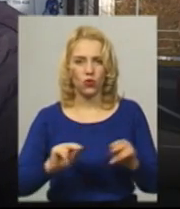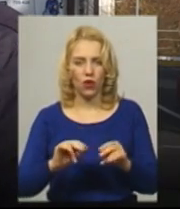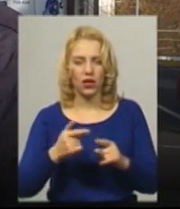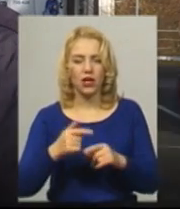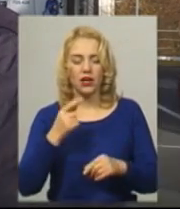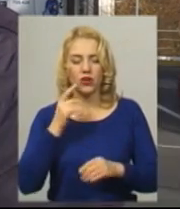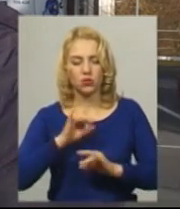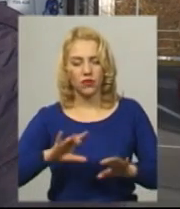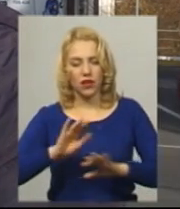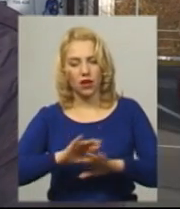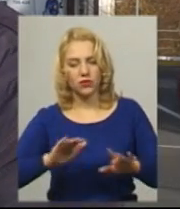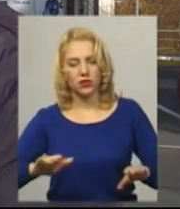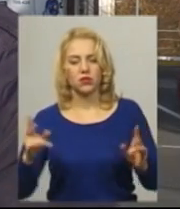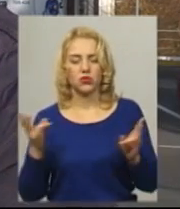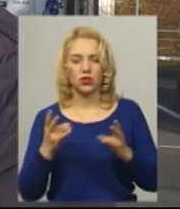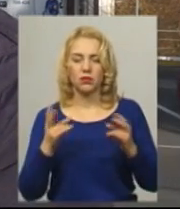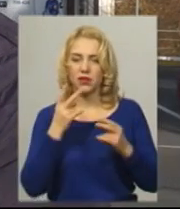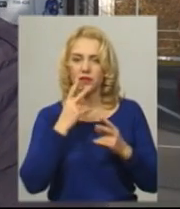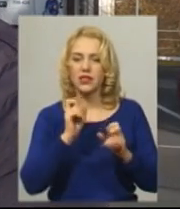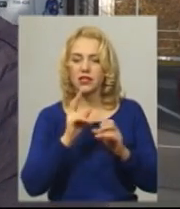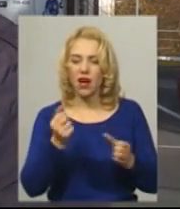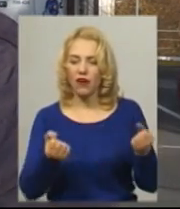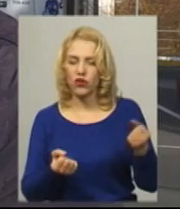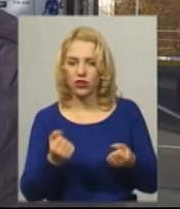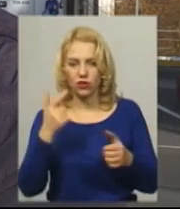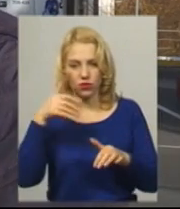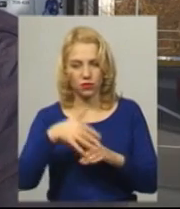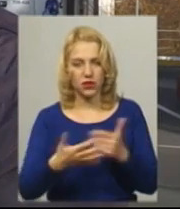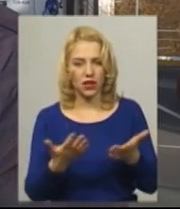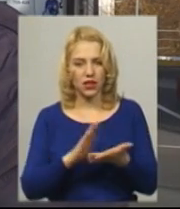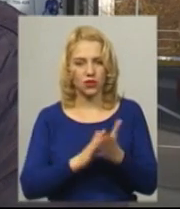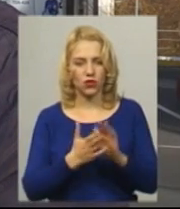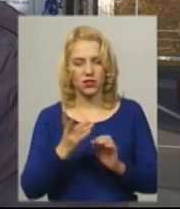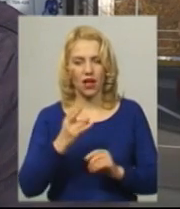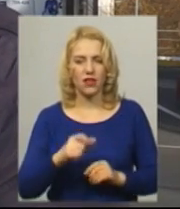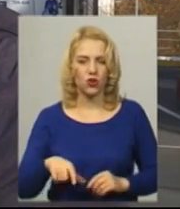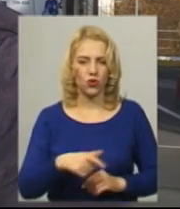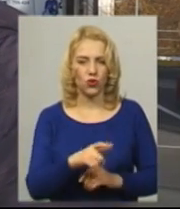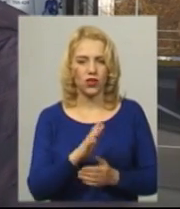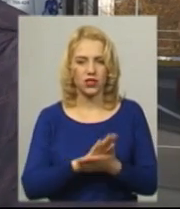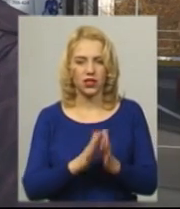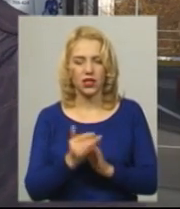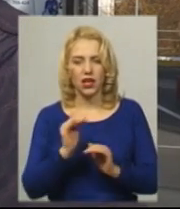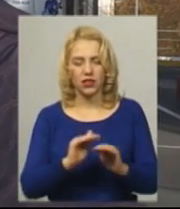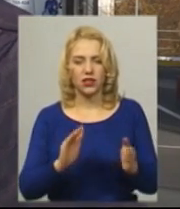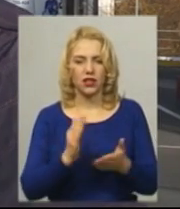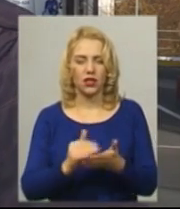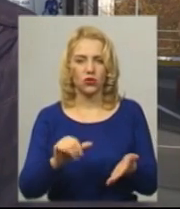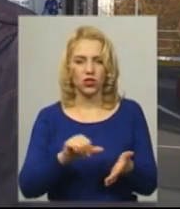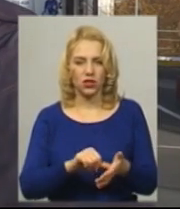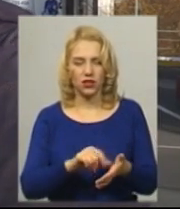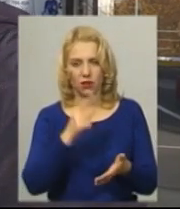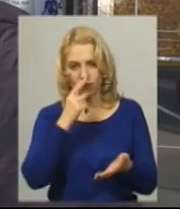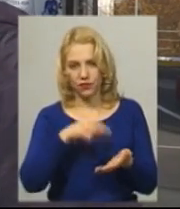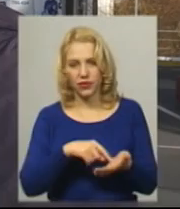завжди дивитися за дорогою. Дивитися за те, як водії їздять, ви самі розумієте, яка на зараз ситуація на дорогах складається. І діти є учасниками, на жаль, ДТП.